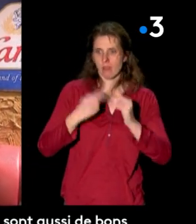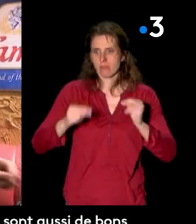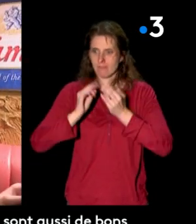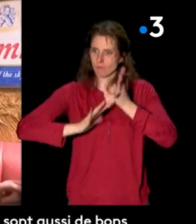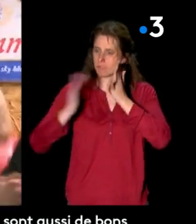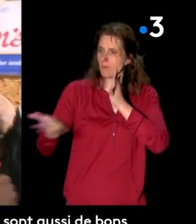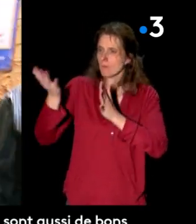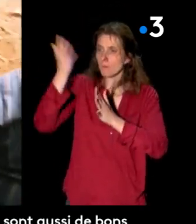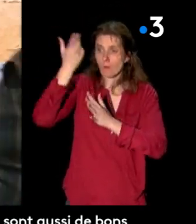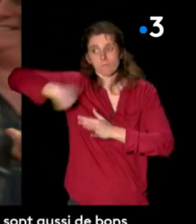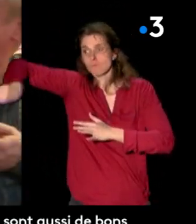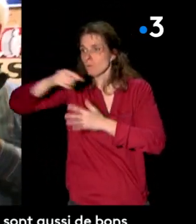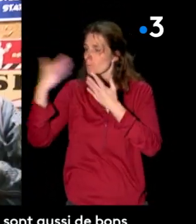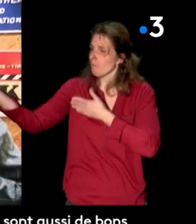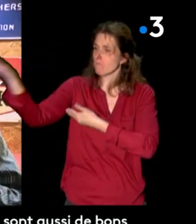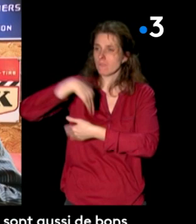Des cafés ouverts à tous.